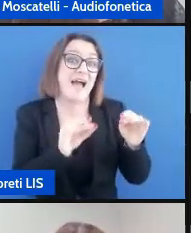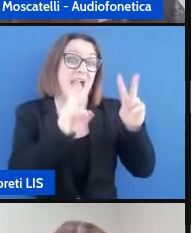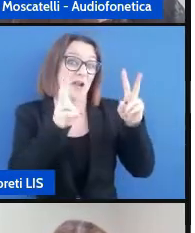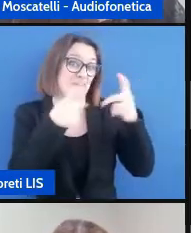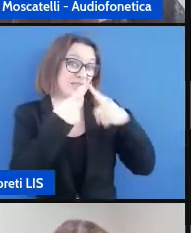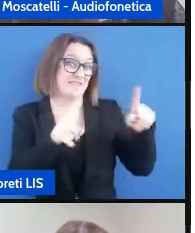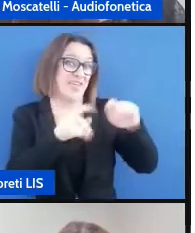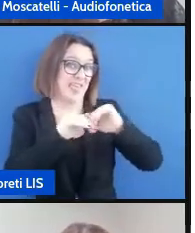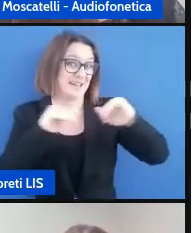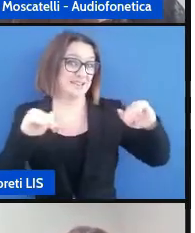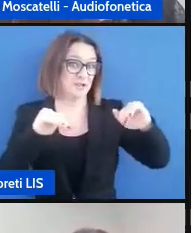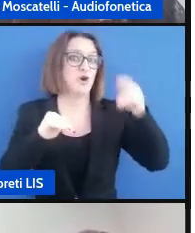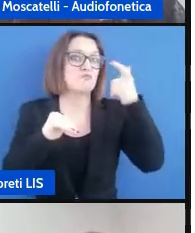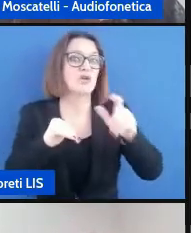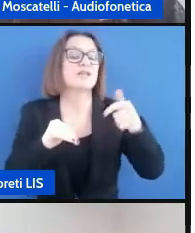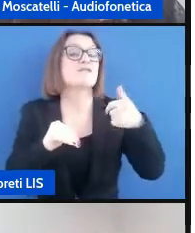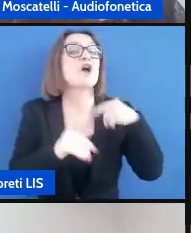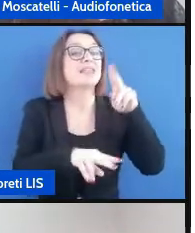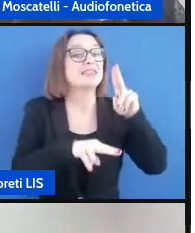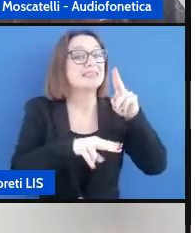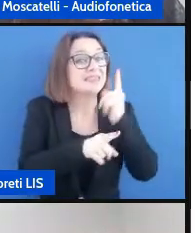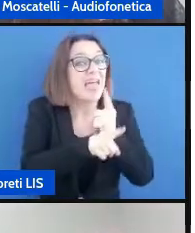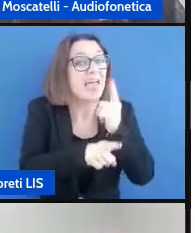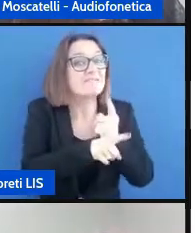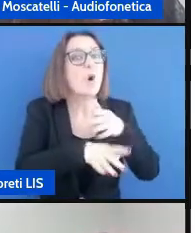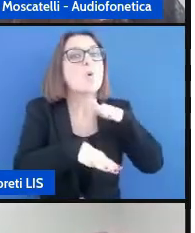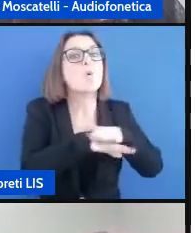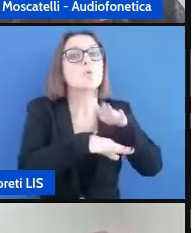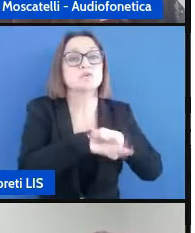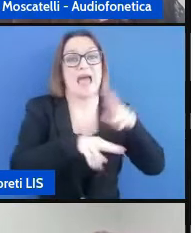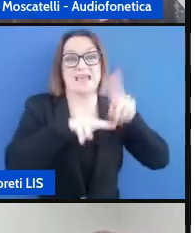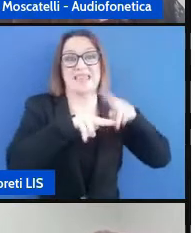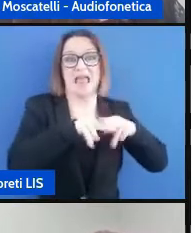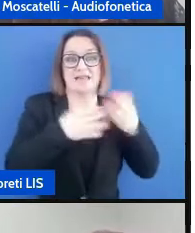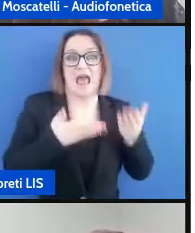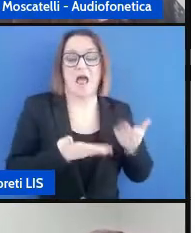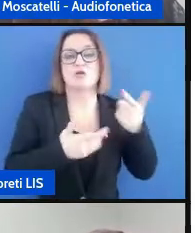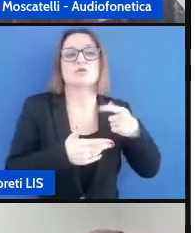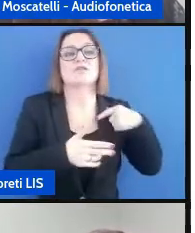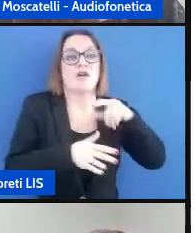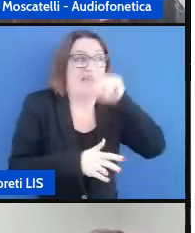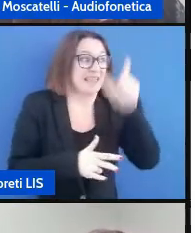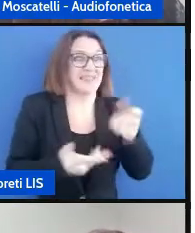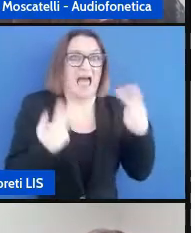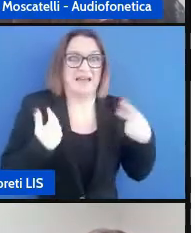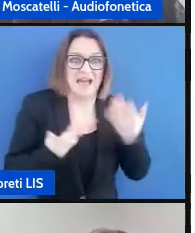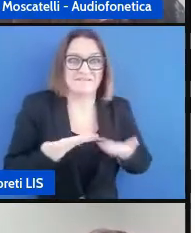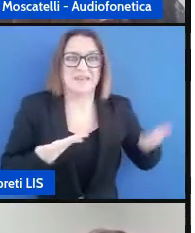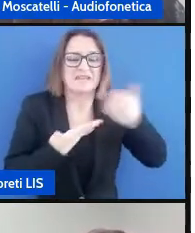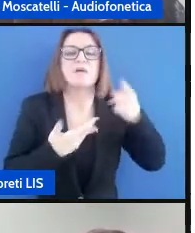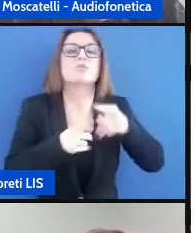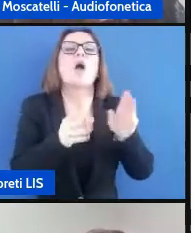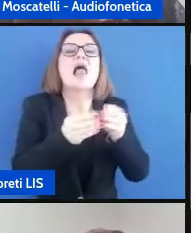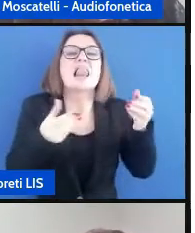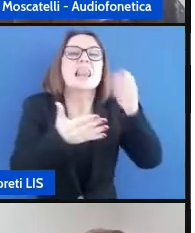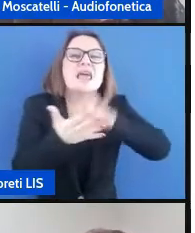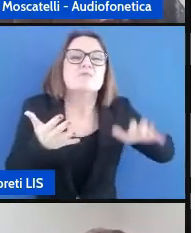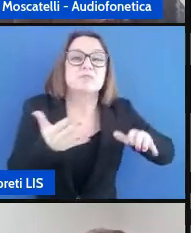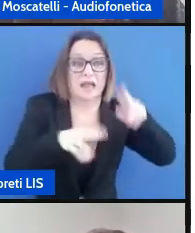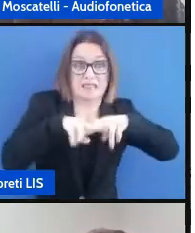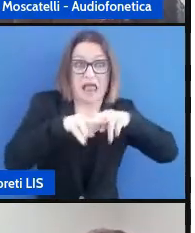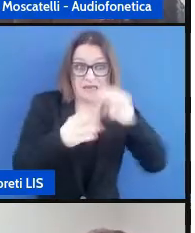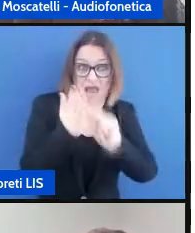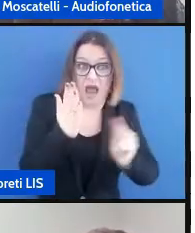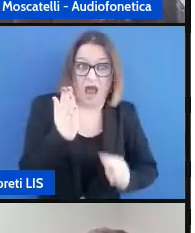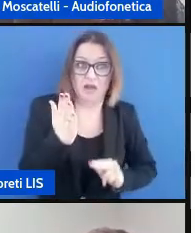devo utilizzare l'italiano essendo in Italia e dovendo poi utilizzare libri di testo in italiano in questo